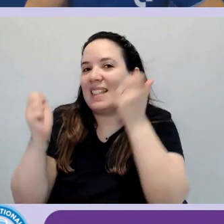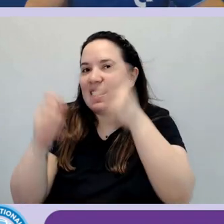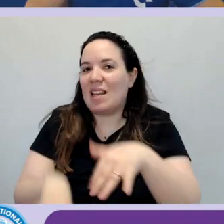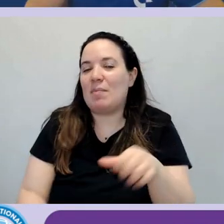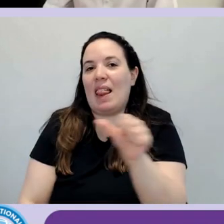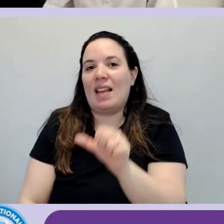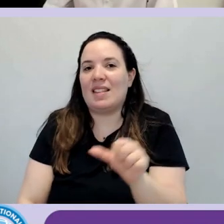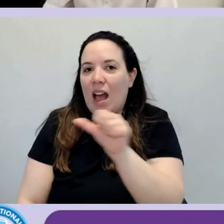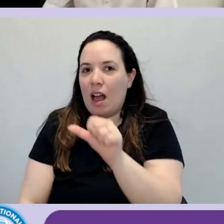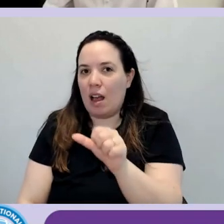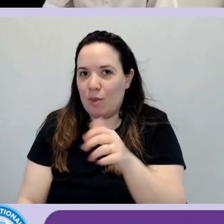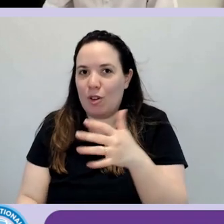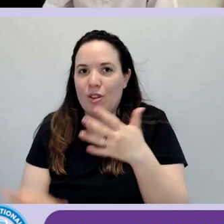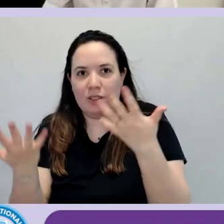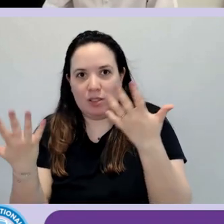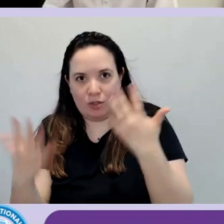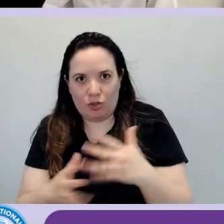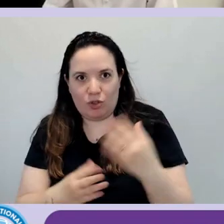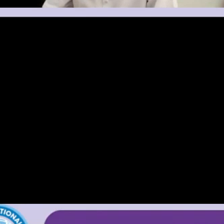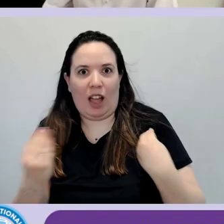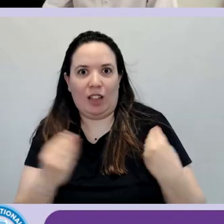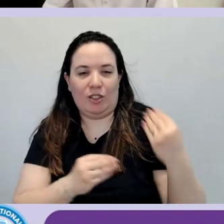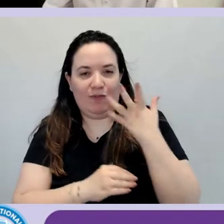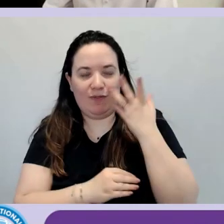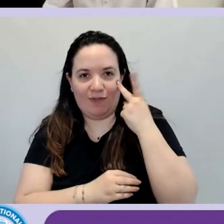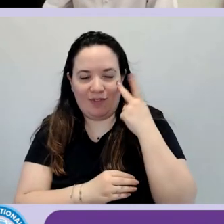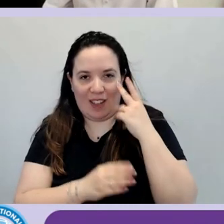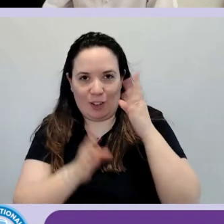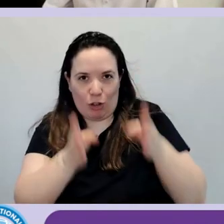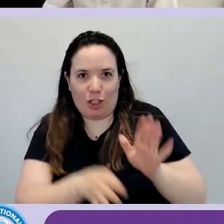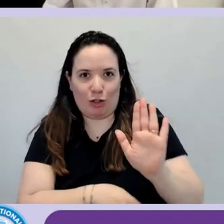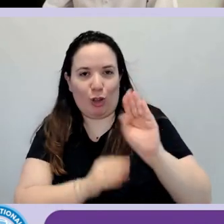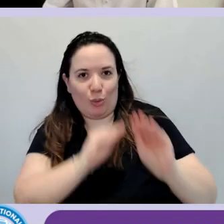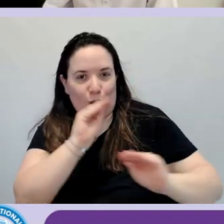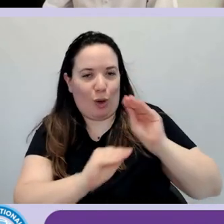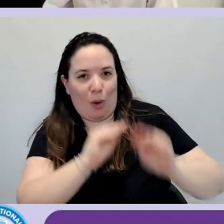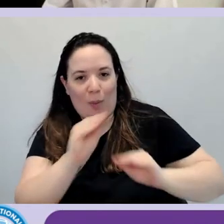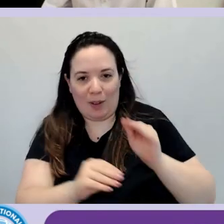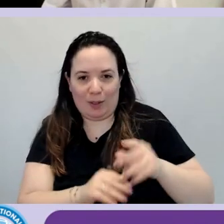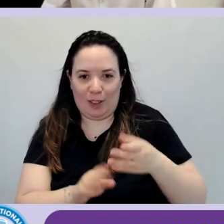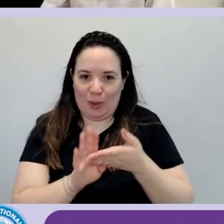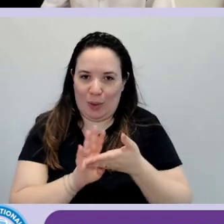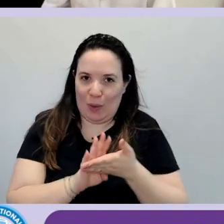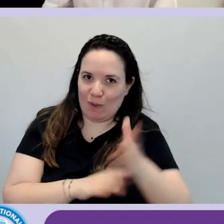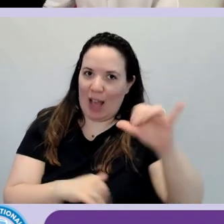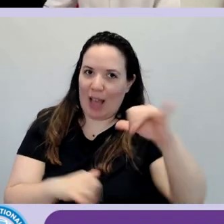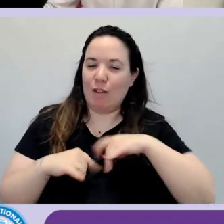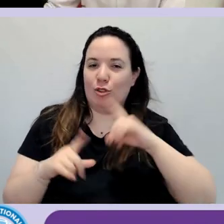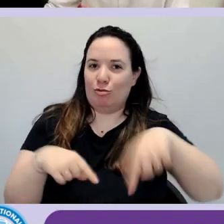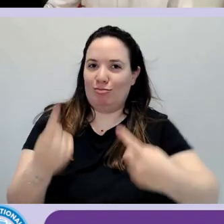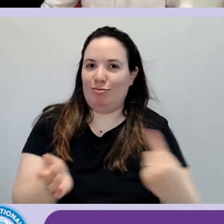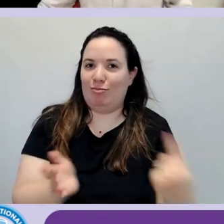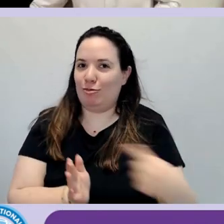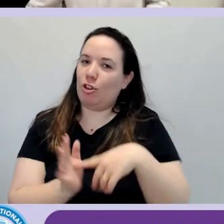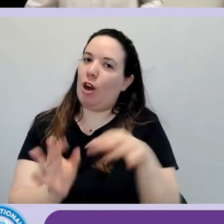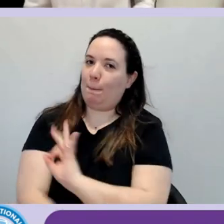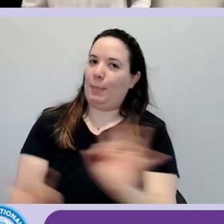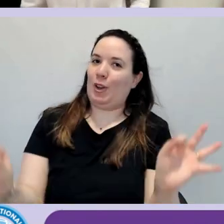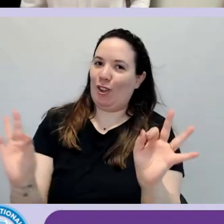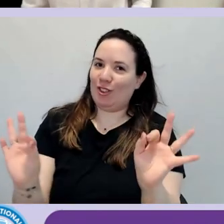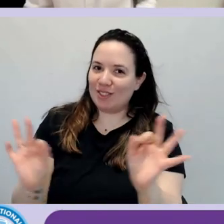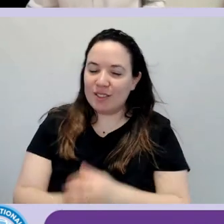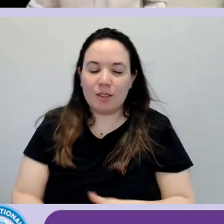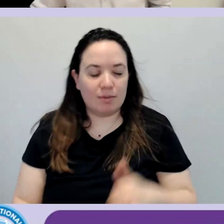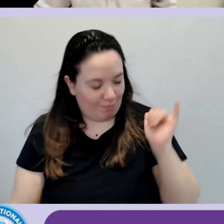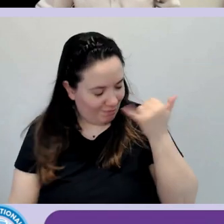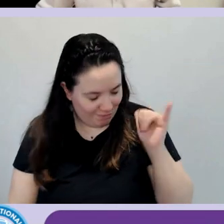qualche domanda vedo per l'ambito tuo quindi poi vai e torna preparato come si dice in questi ambiti. Senza,